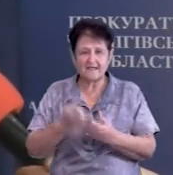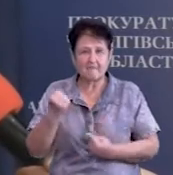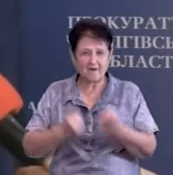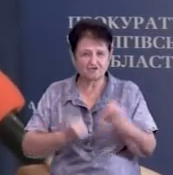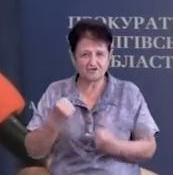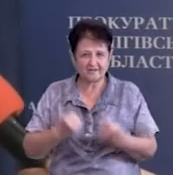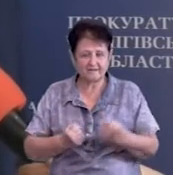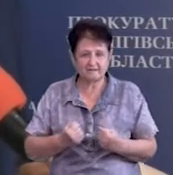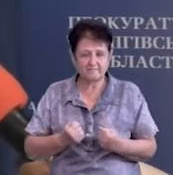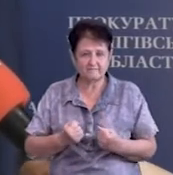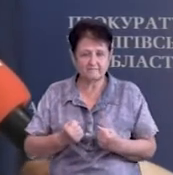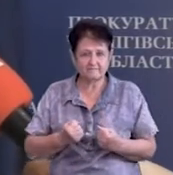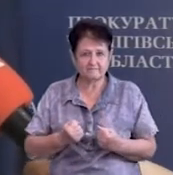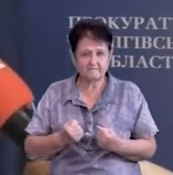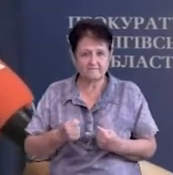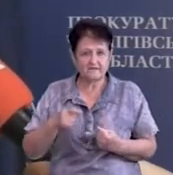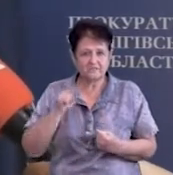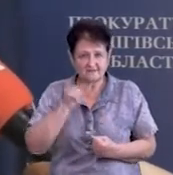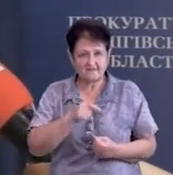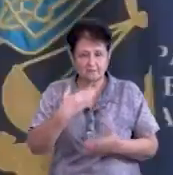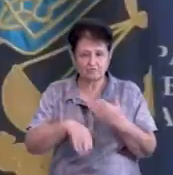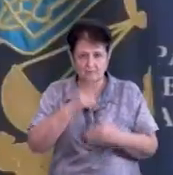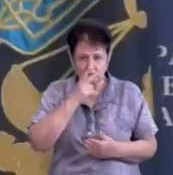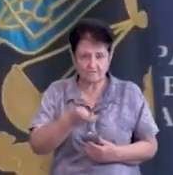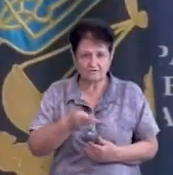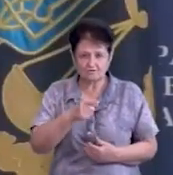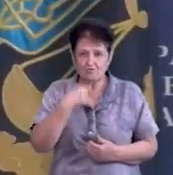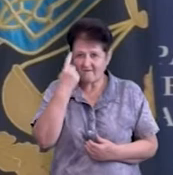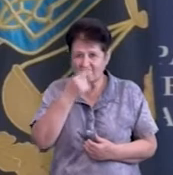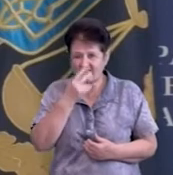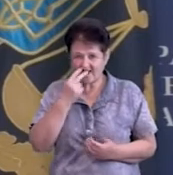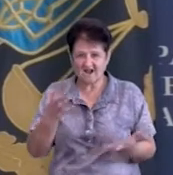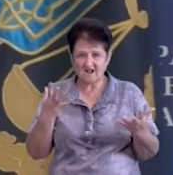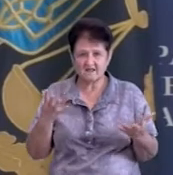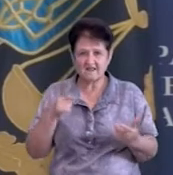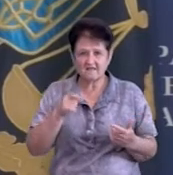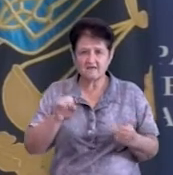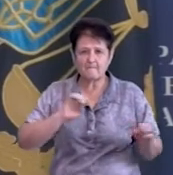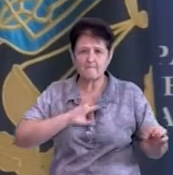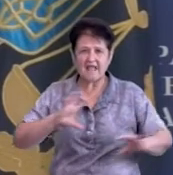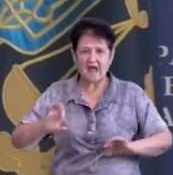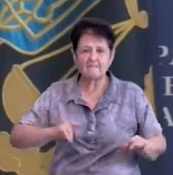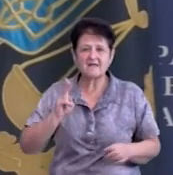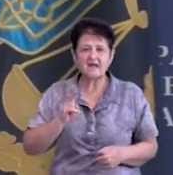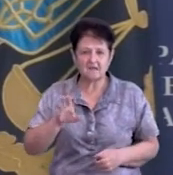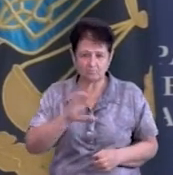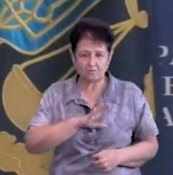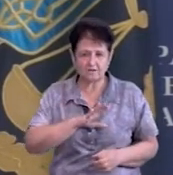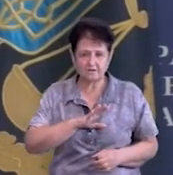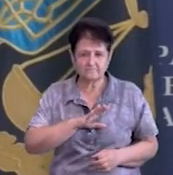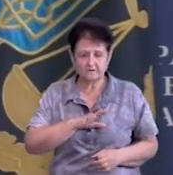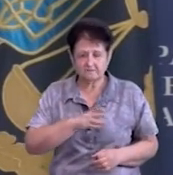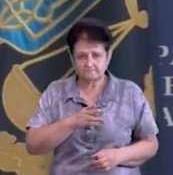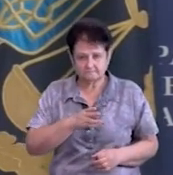і вони його там вже побачили. Його вигляд, ті плями, які на ньому були, вони